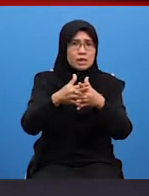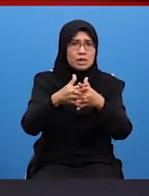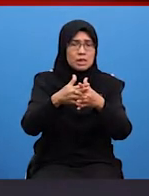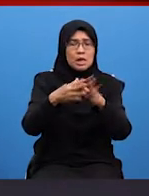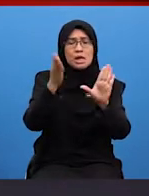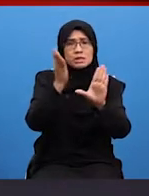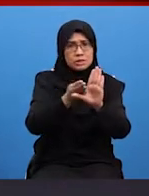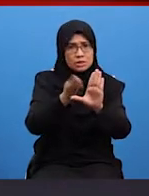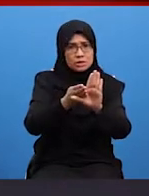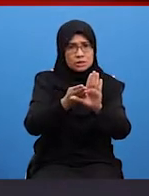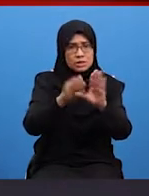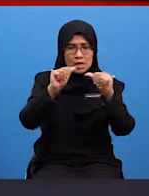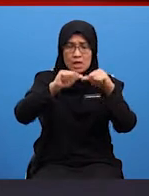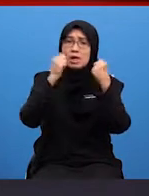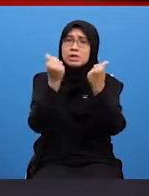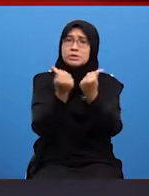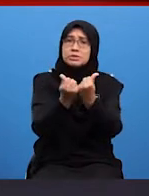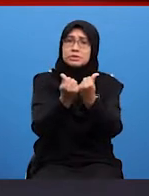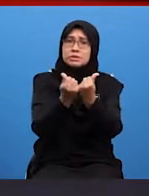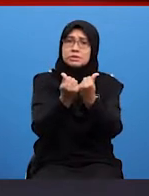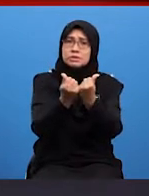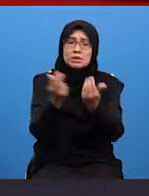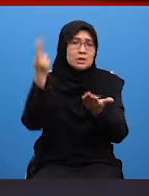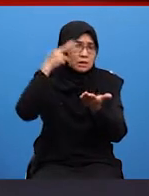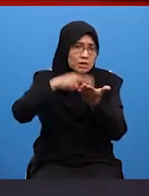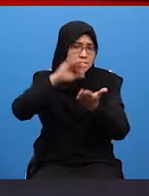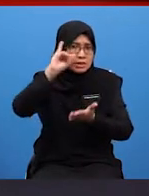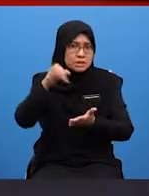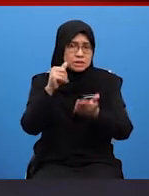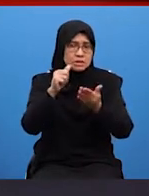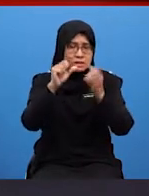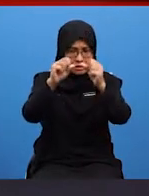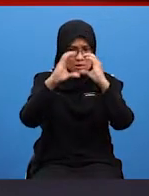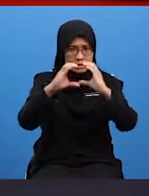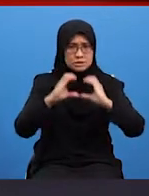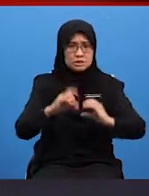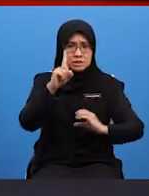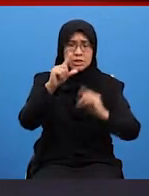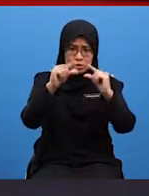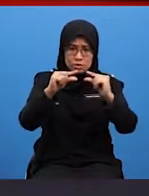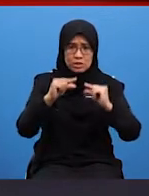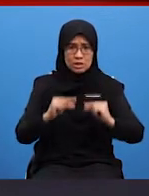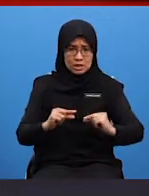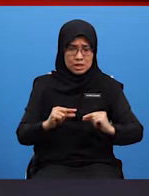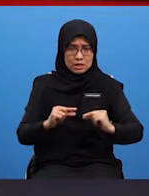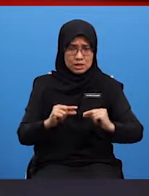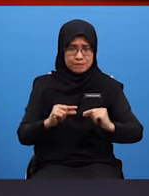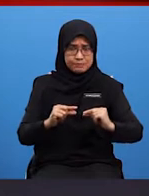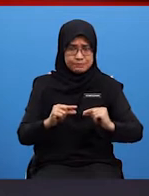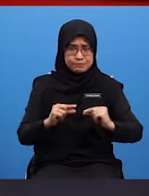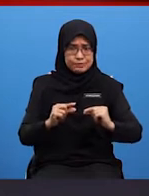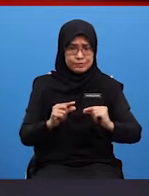Psikologik asociasi referensi style iaitu satu gaya rasmi dalam